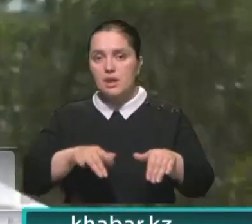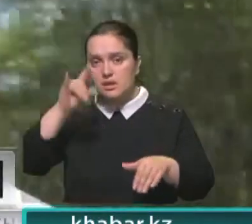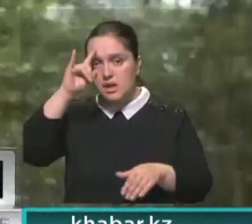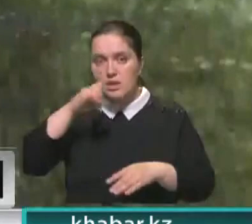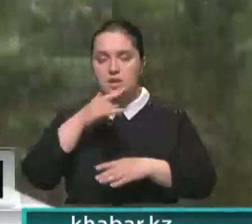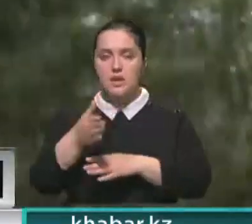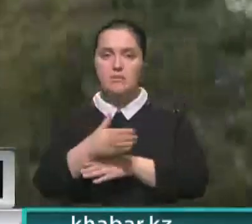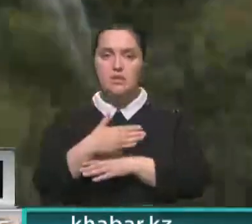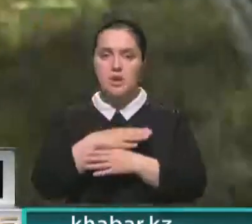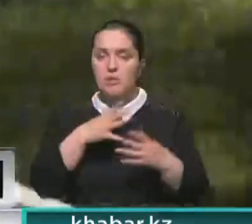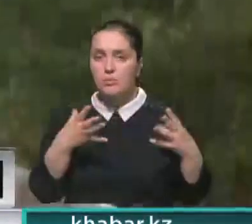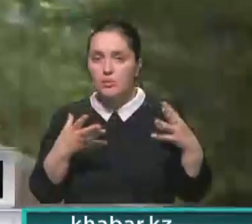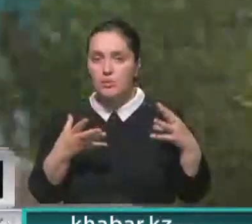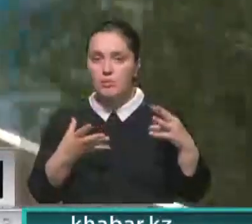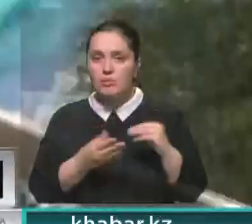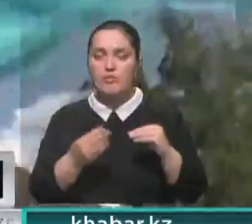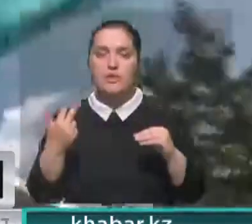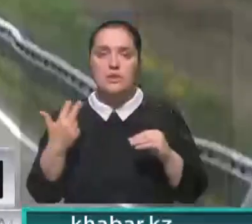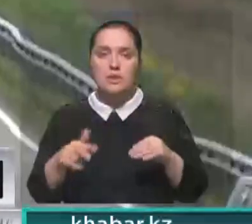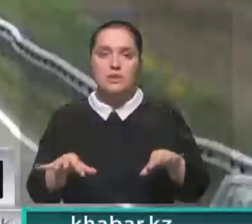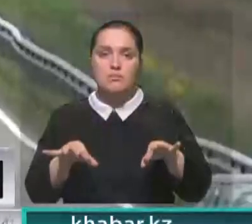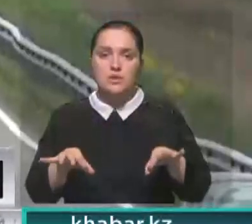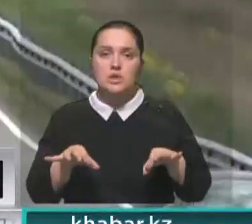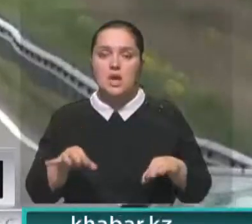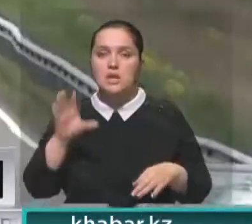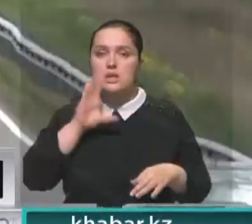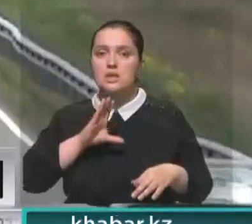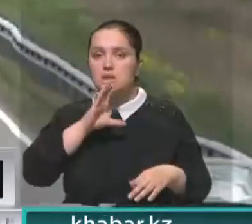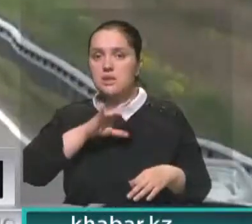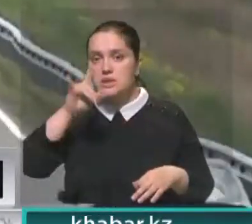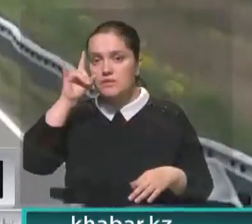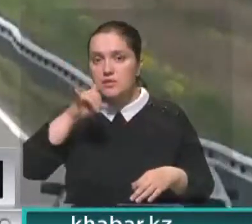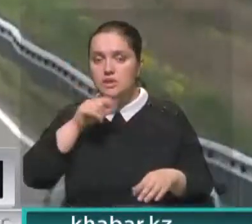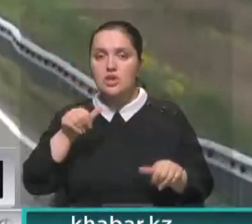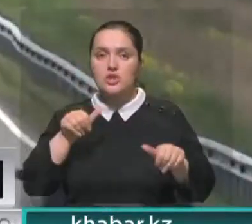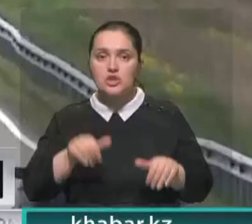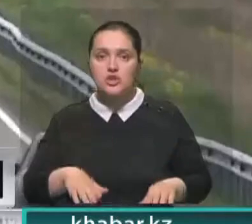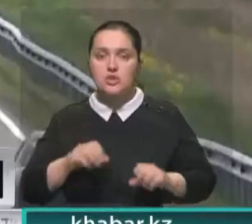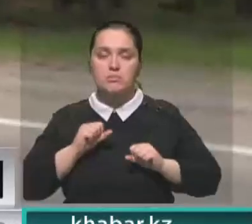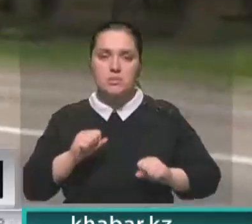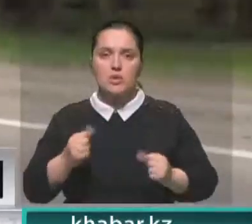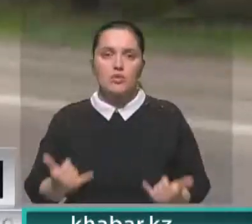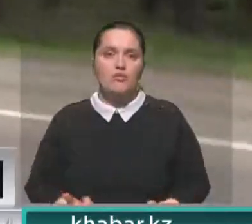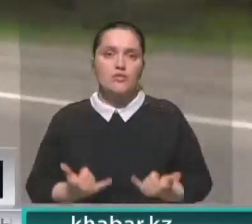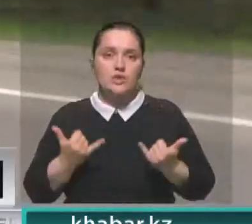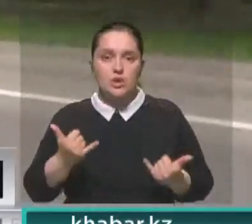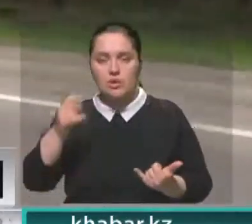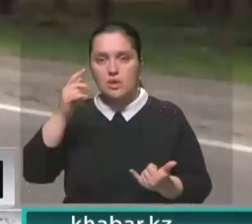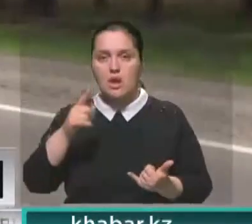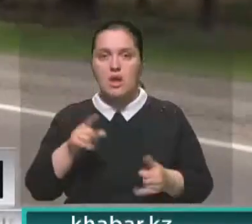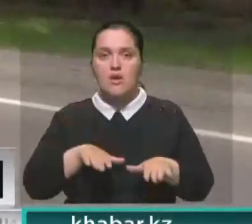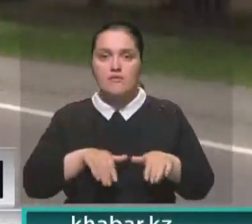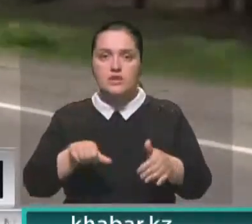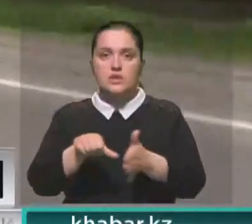проехал автокараван с казахстанскими флагами. Всего около 30 машин. Таким образом, североказахстанцы решили проявить свое уважение к